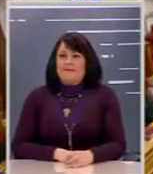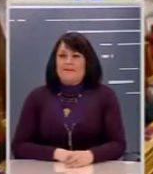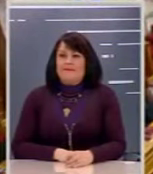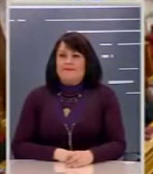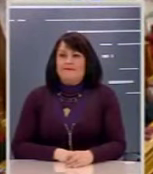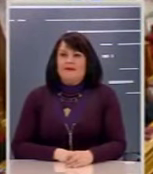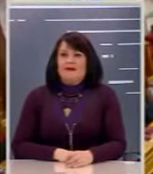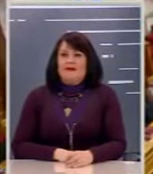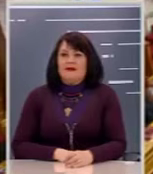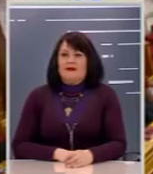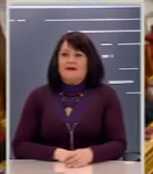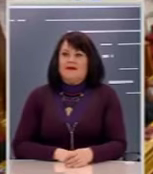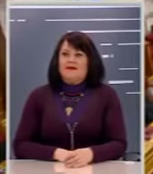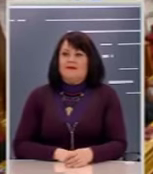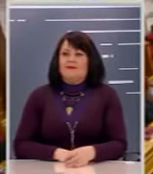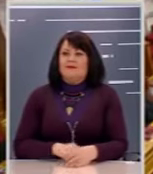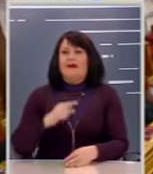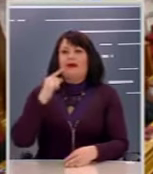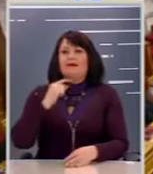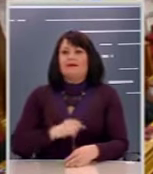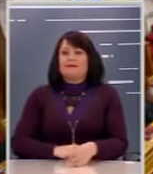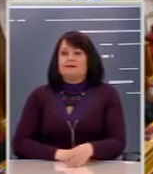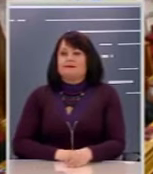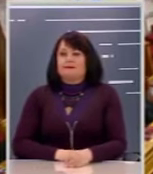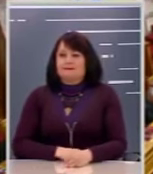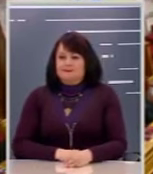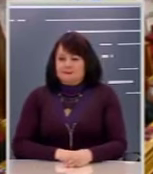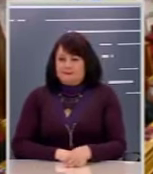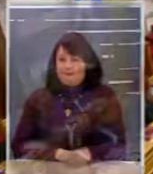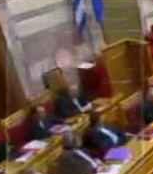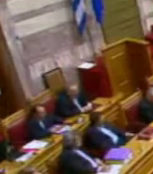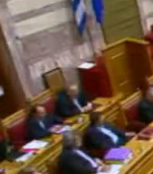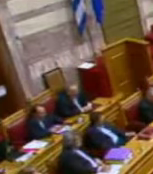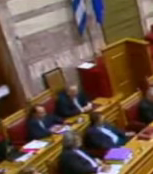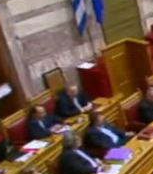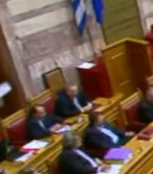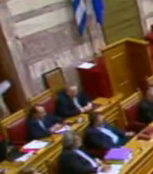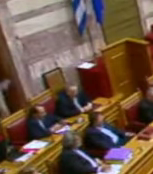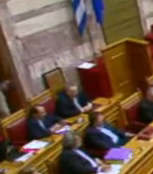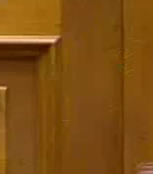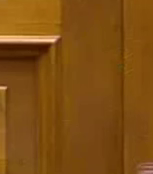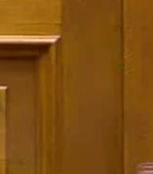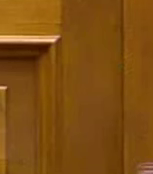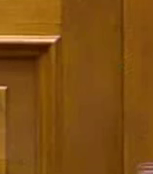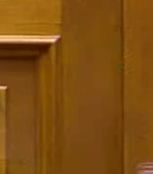παραδίπλα. Όμως θα μου επιτρέψετε